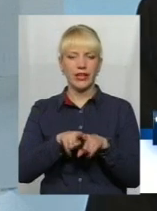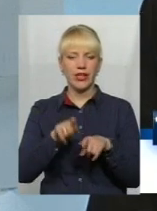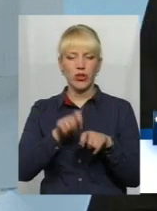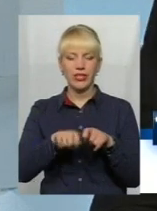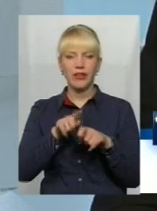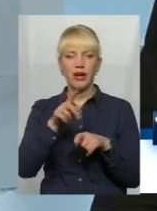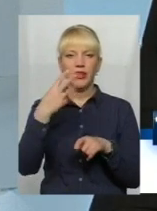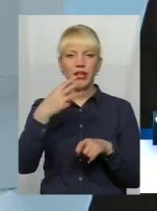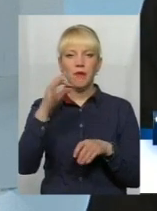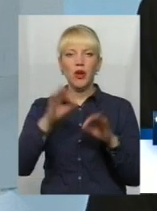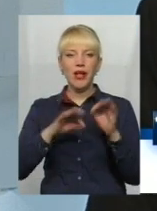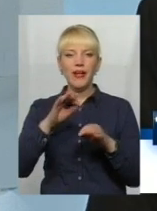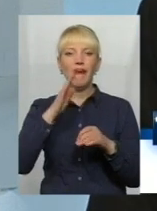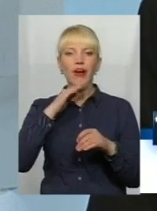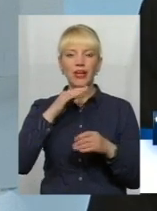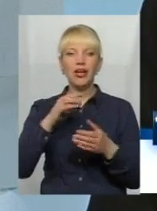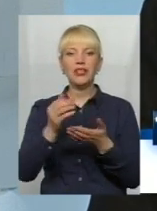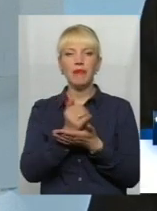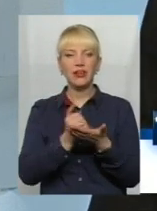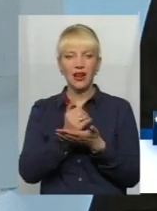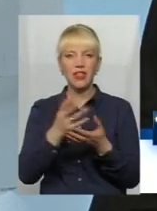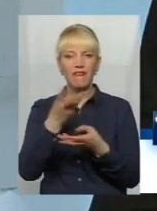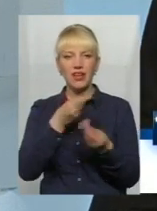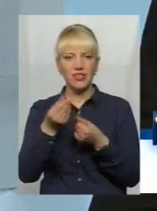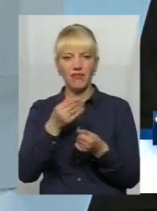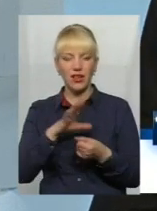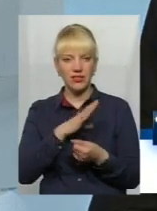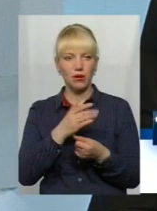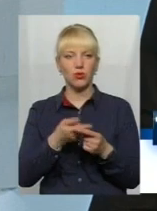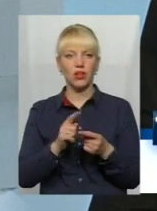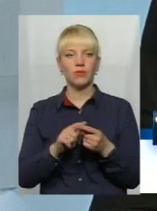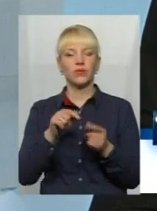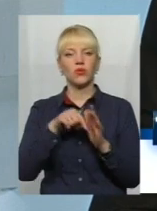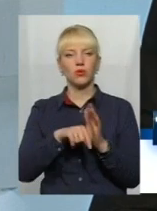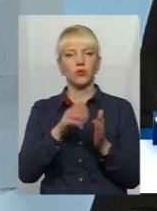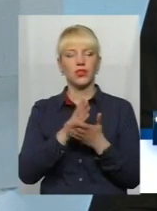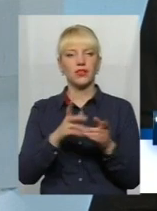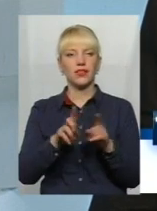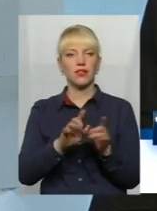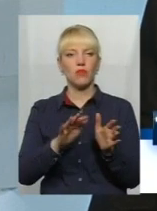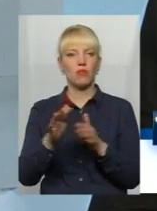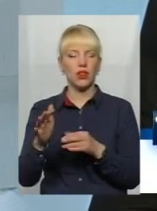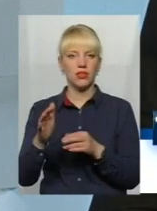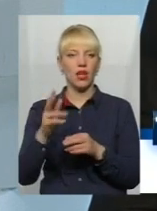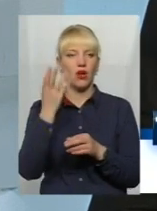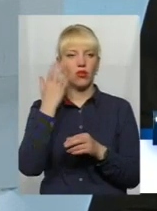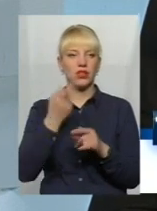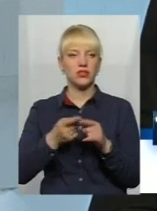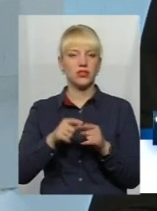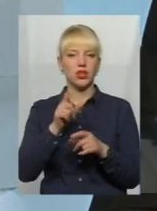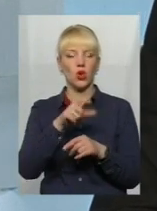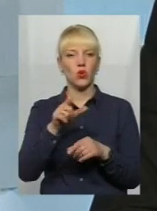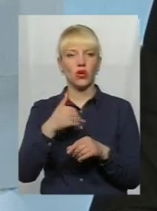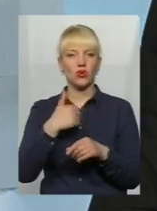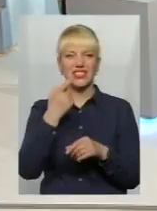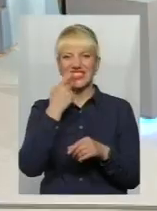води, сметані, фальсифікація, рахмали ще, Бог знає, що... Тобто, є певні моменти, що ці люди хочуть або